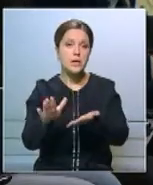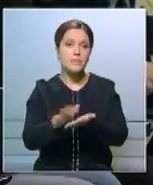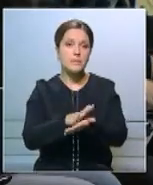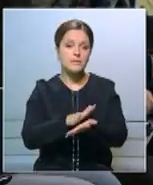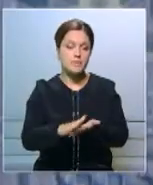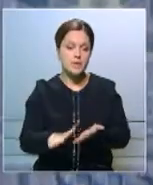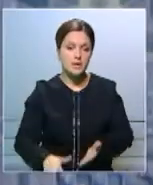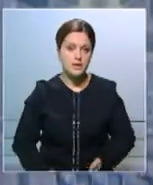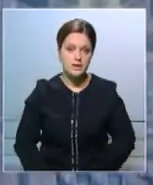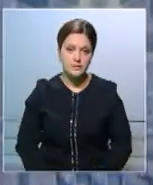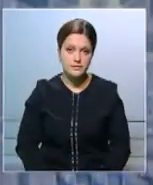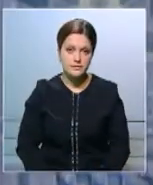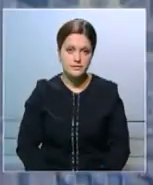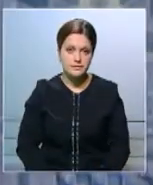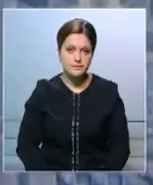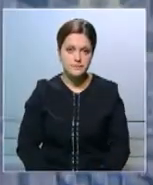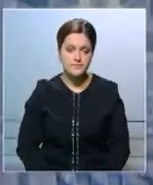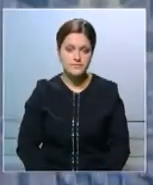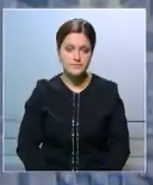данные бесплатно.